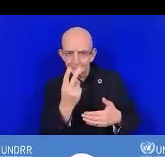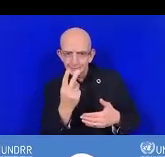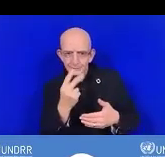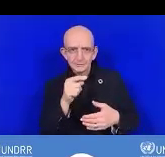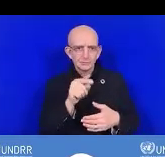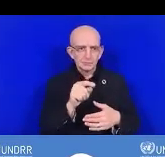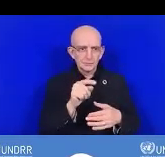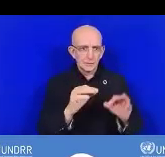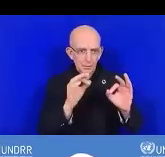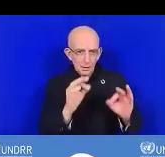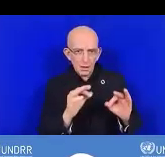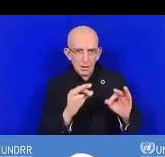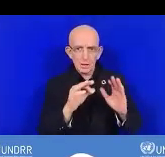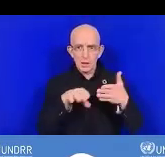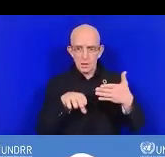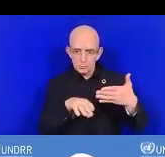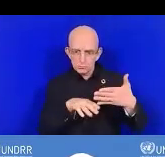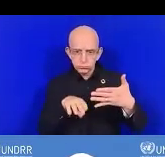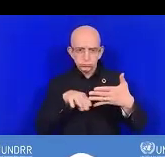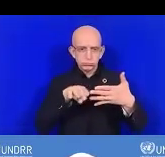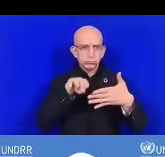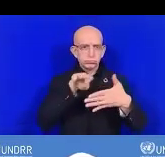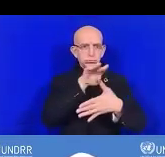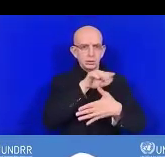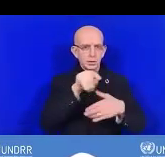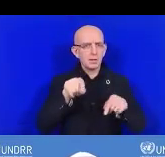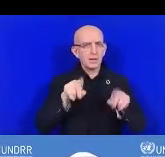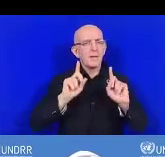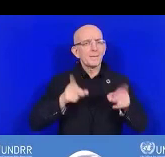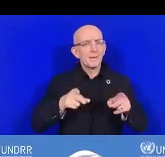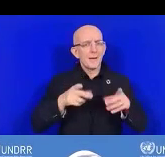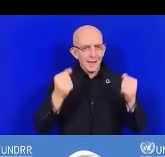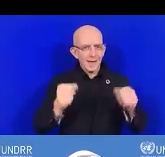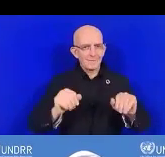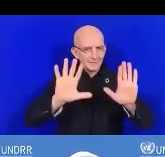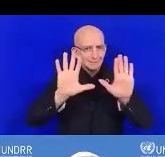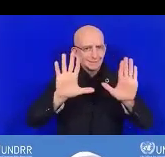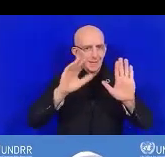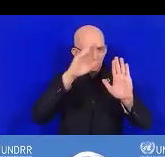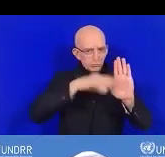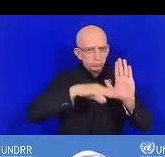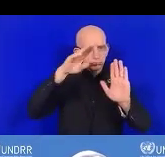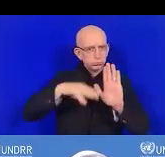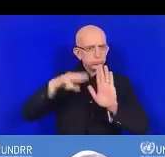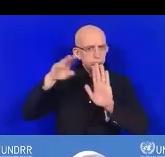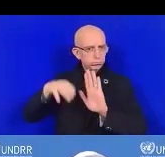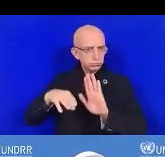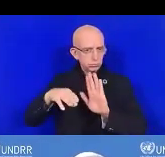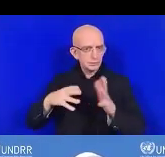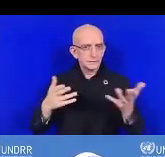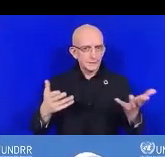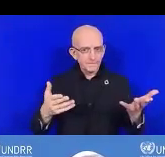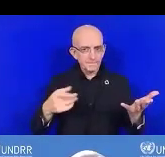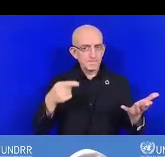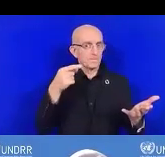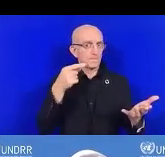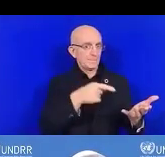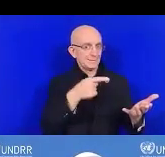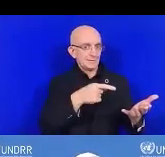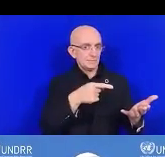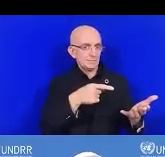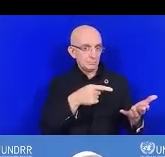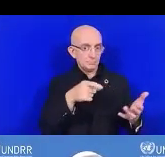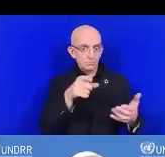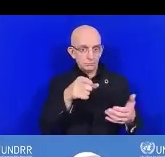accéder à la page d'information, c'est-à-dire la page qui vous